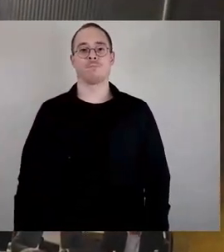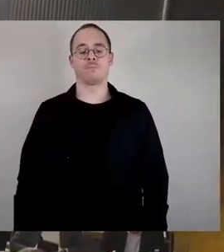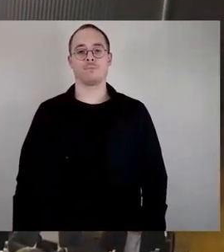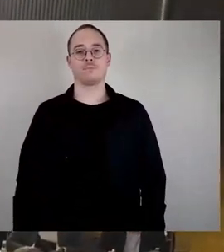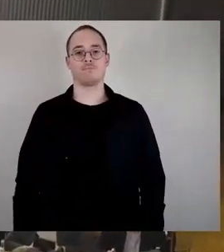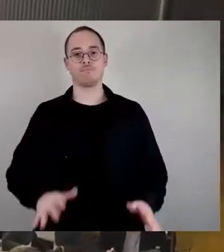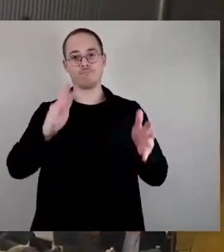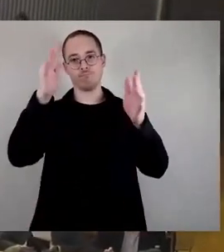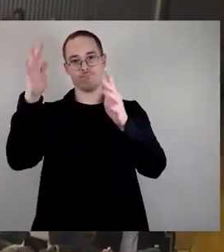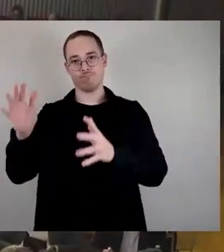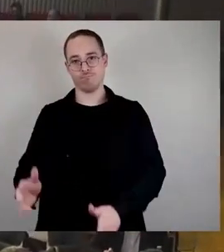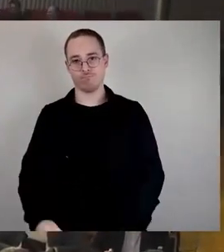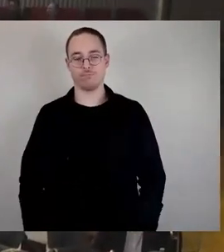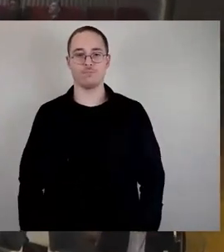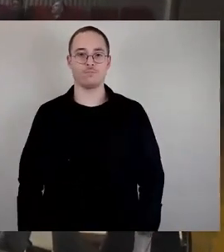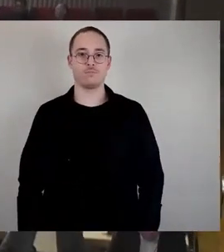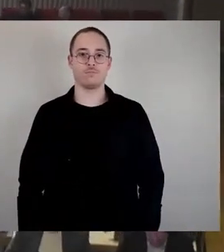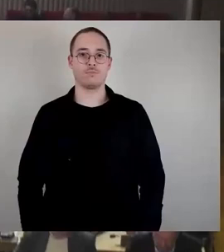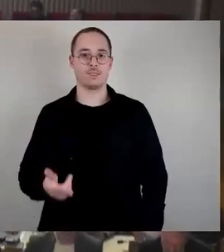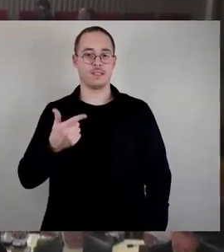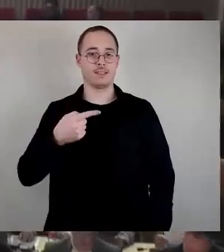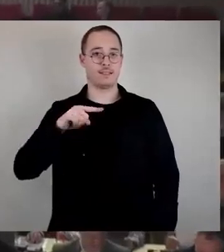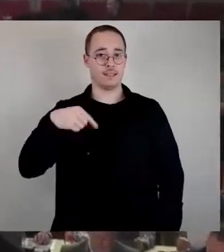Wir setzen fort mit Frau Abel von der Die Linke.